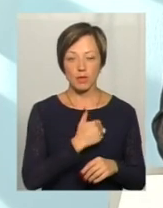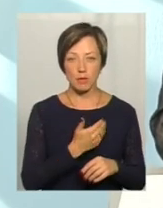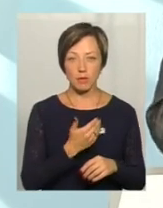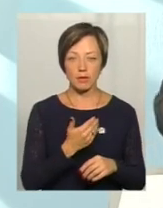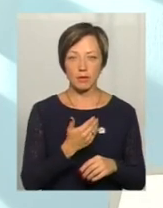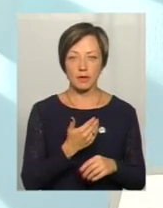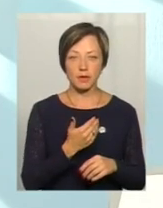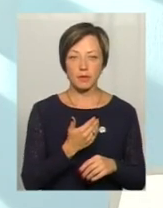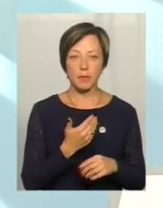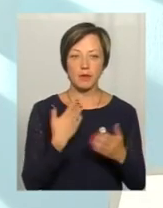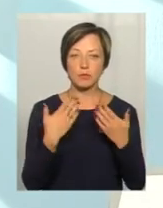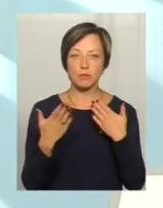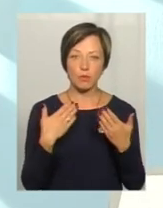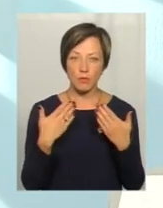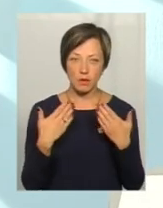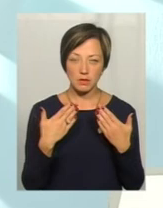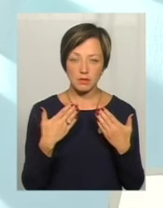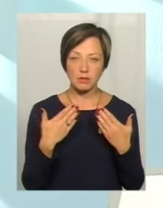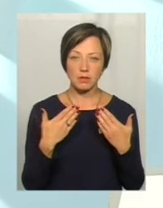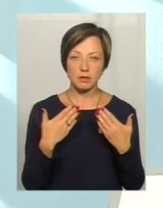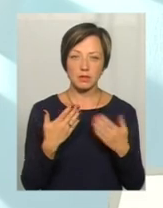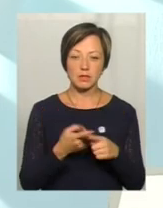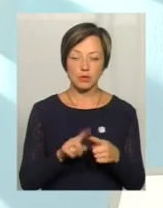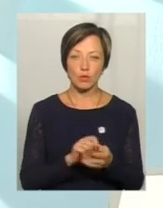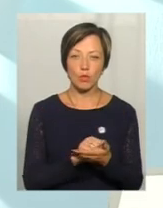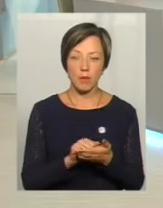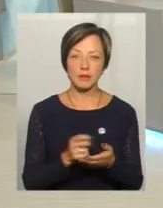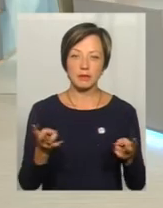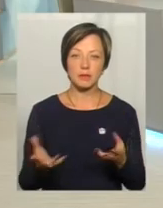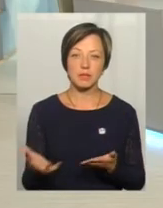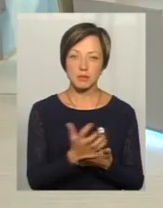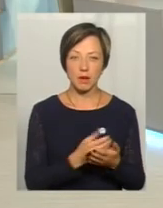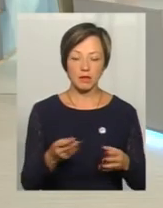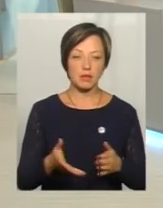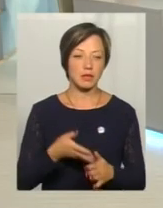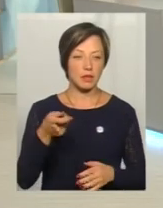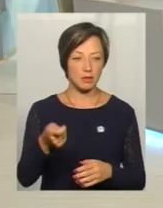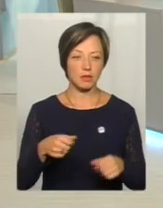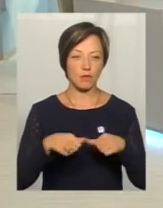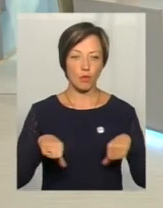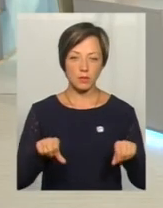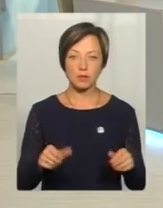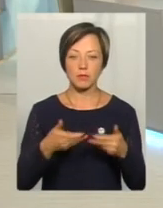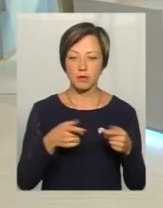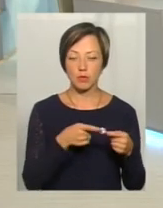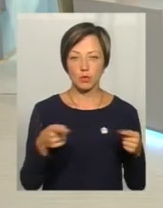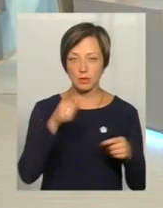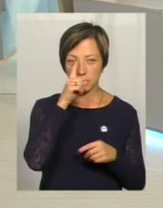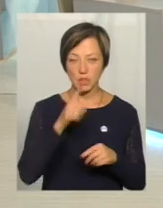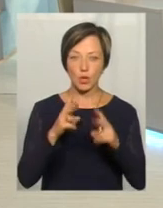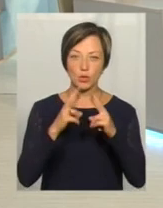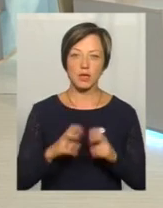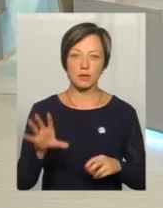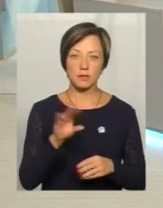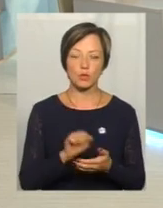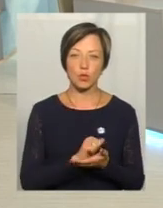поспілкуватися, ці документи треба зібрати і надати в комісію. Ми напротязі місяця розглянемо